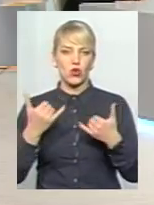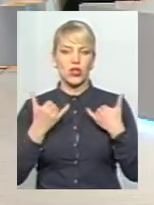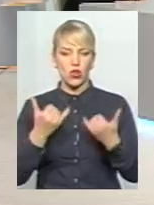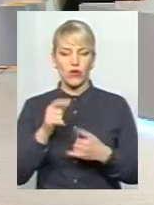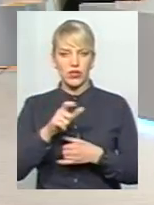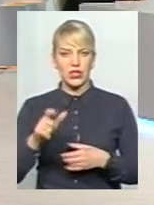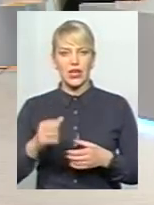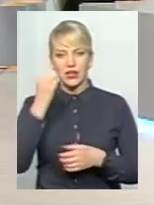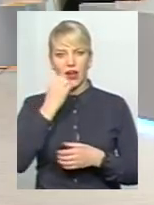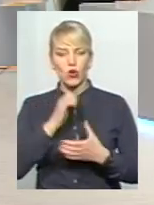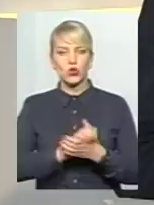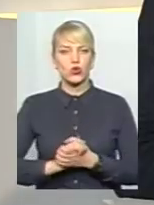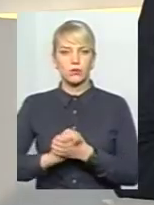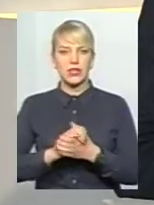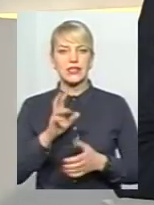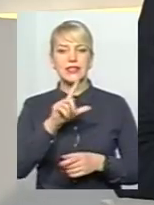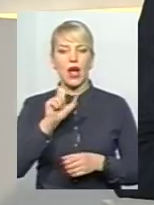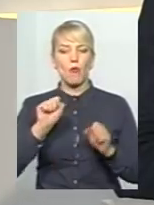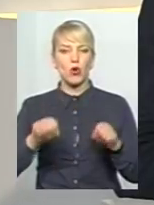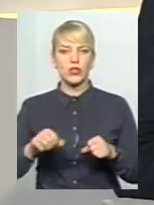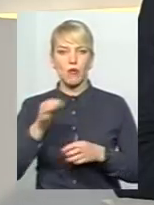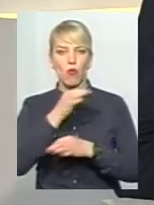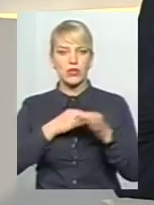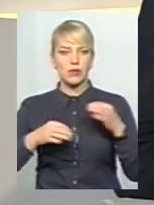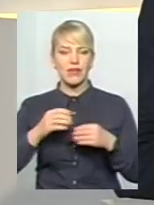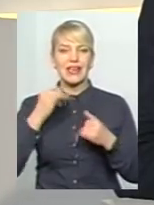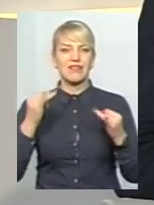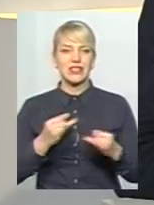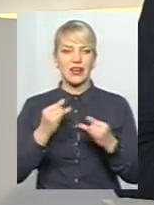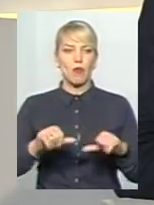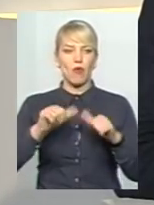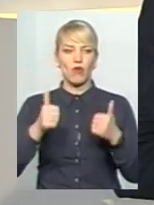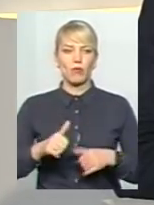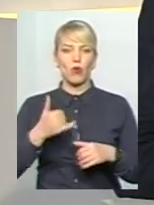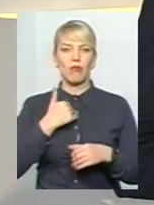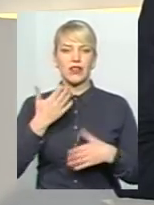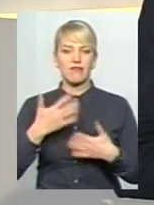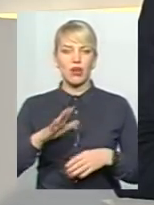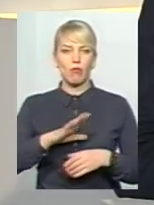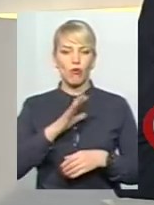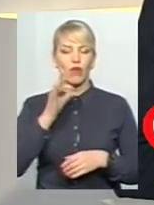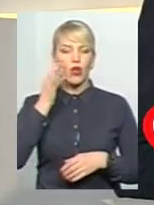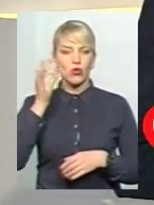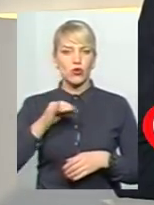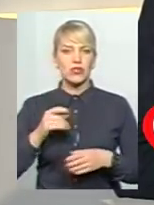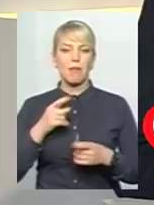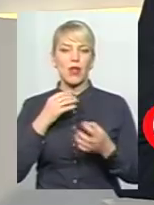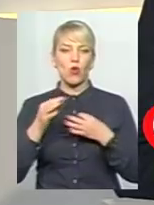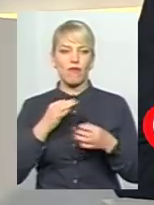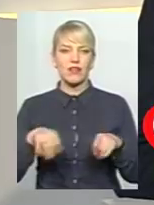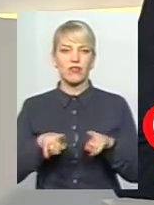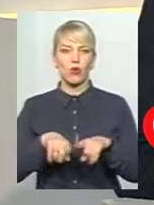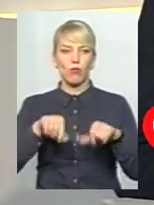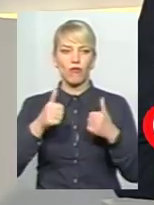Суспільному за можливість поспілкуватися в студії в дуже цікавому форматі. У мене вже був досвід, власне, спілкування в подібному форматі. Я